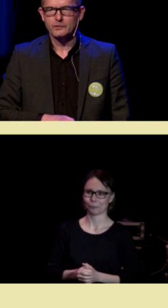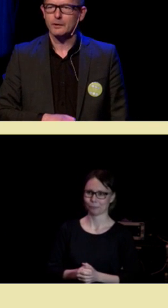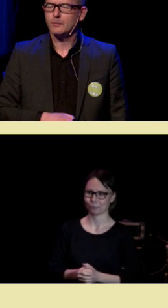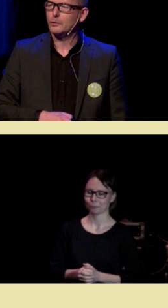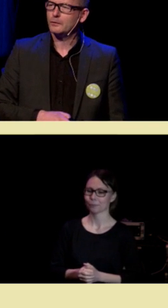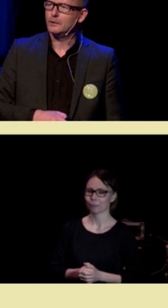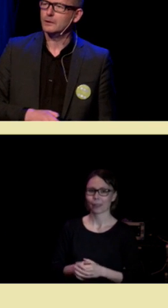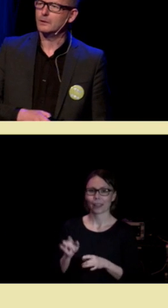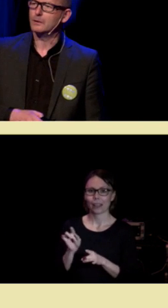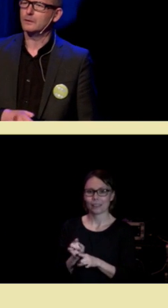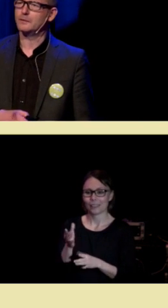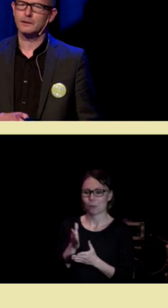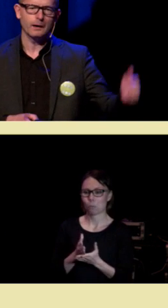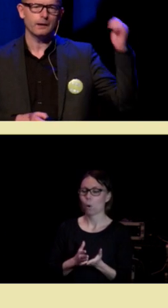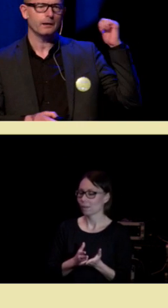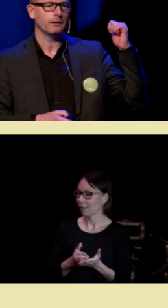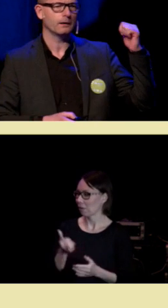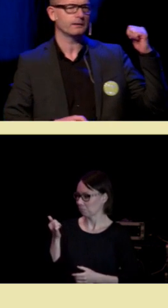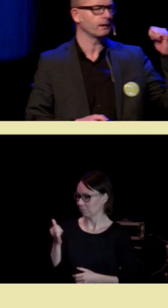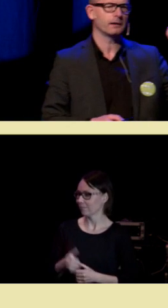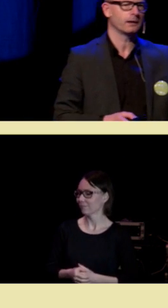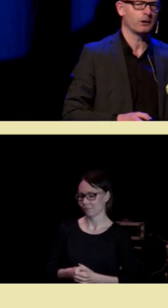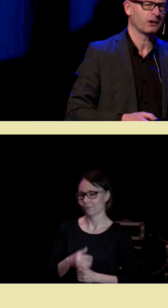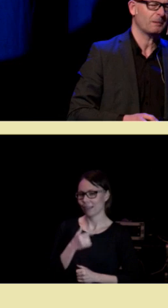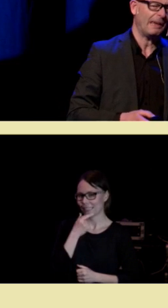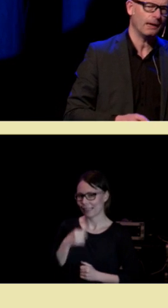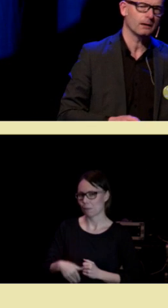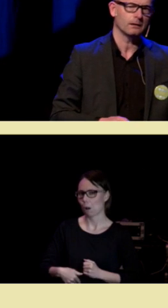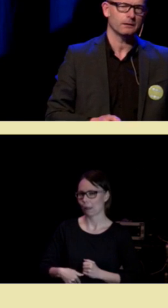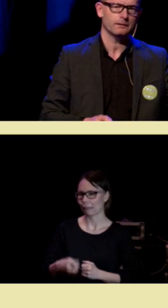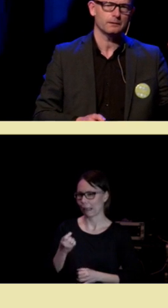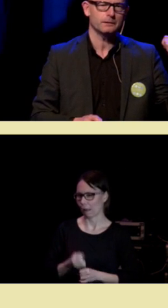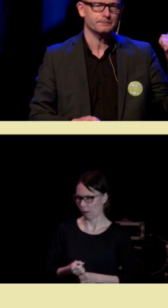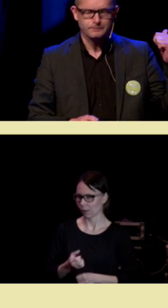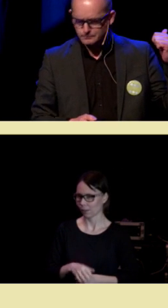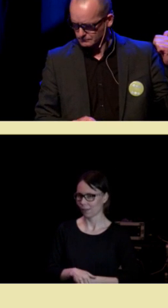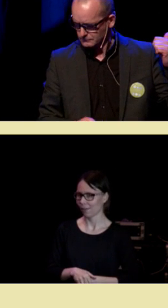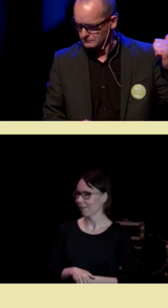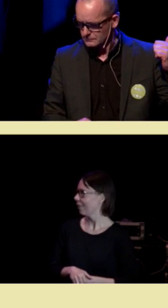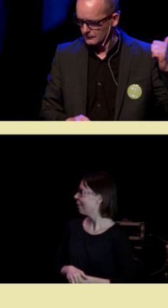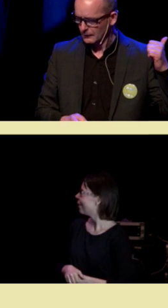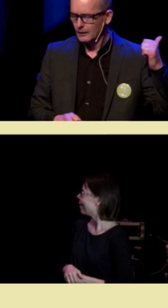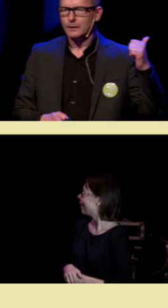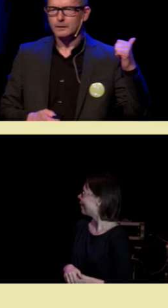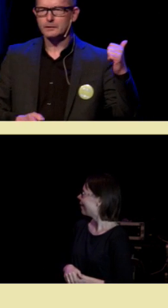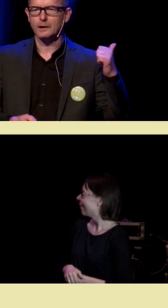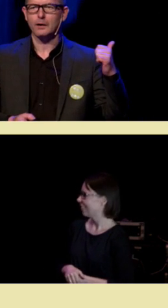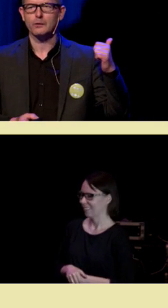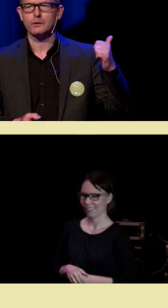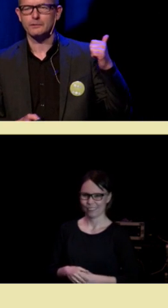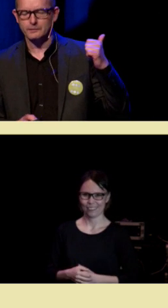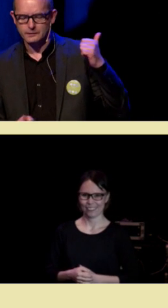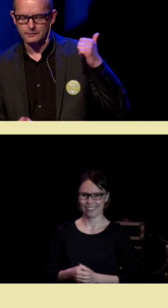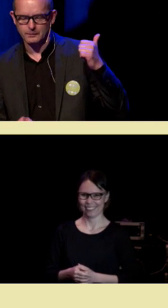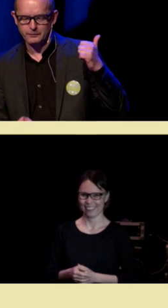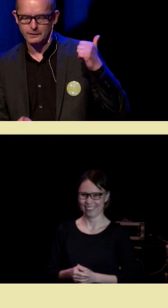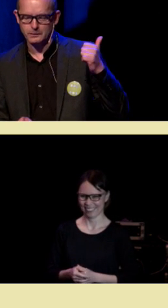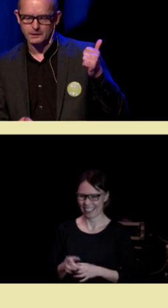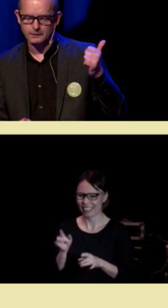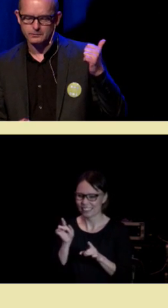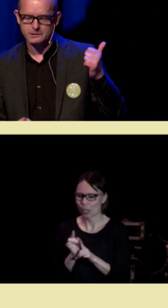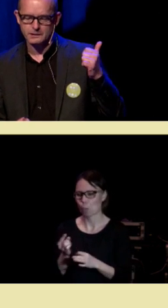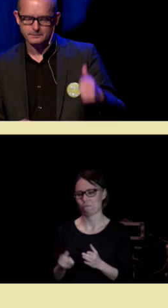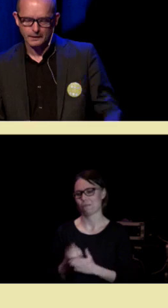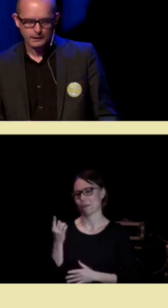På samme måte, denne her kjenner dere i magen med en gang, ikke sant? Det er akkurat det samme